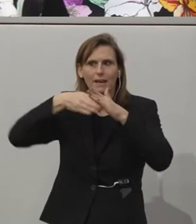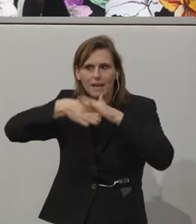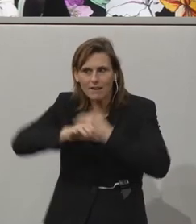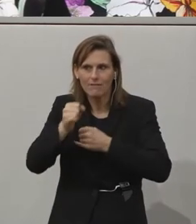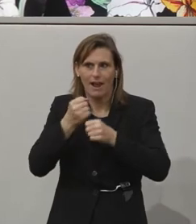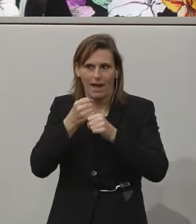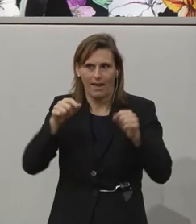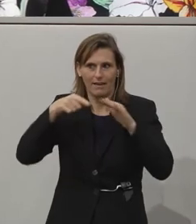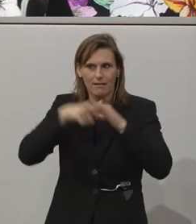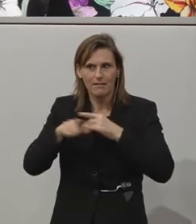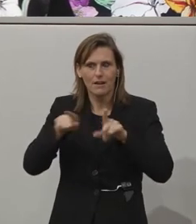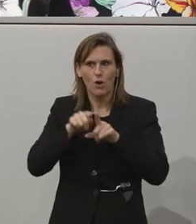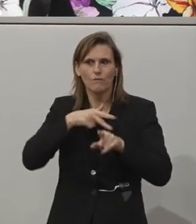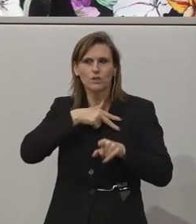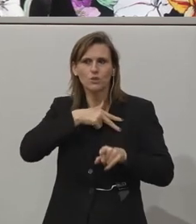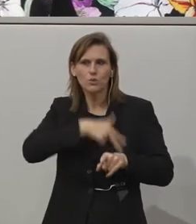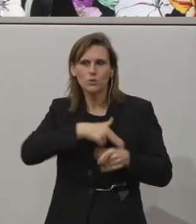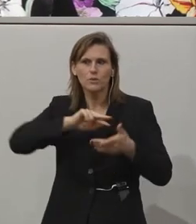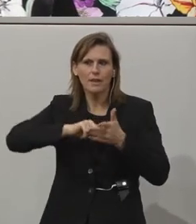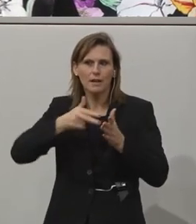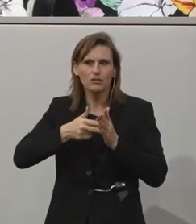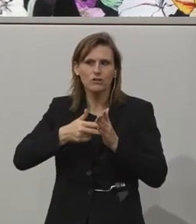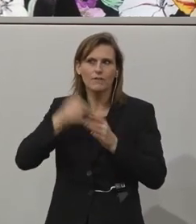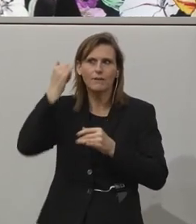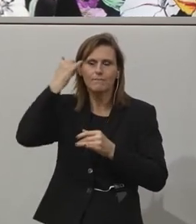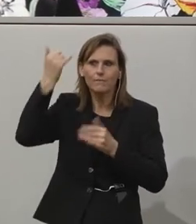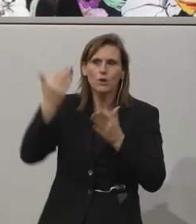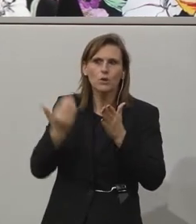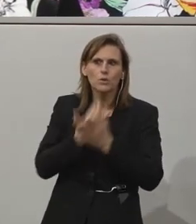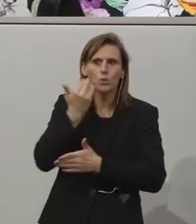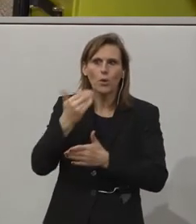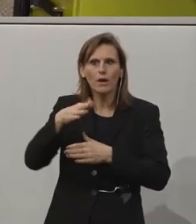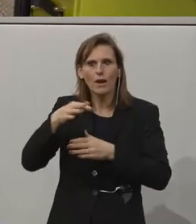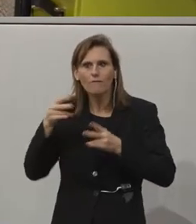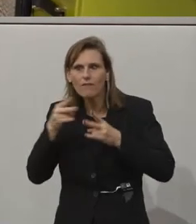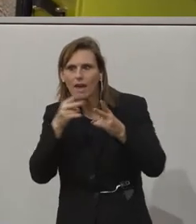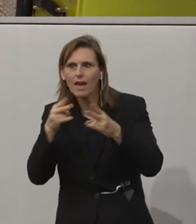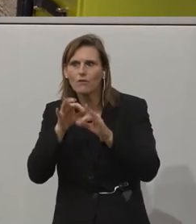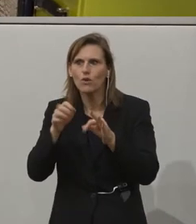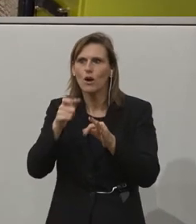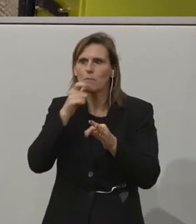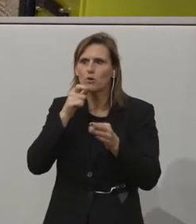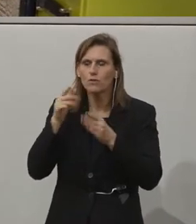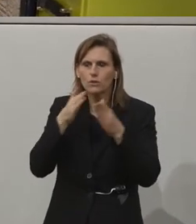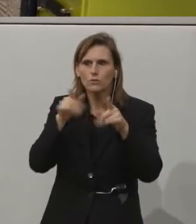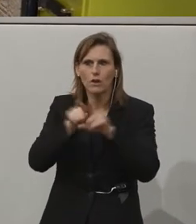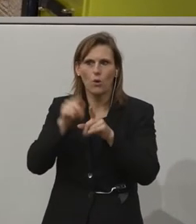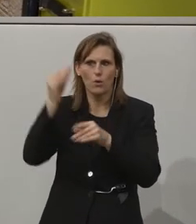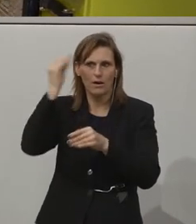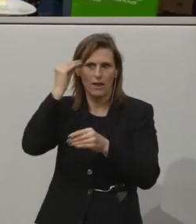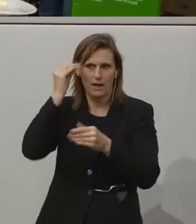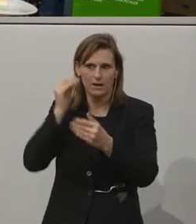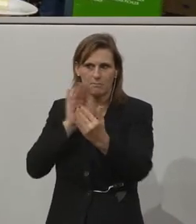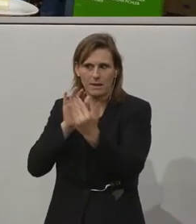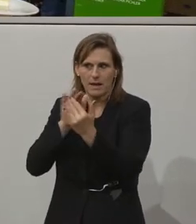Projekt ist eine soziotechnische Innovation, eine Neuerfindung der Berufsorientierung. Es dient als Lern- und Begegnungswelt für Jugendliche